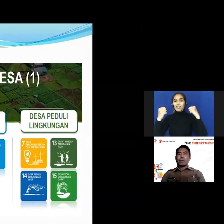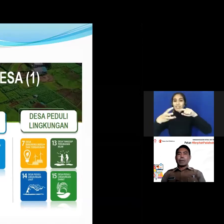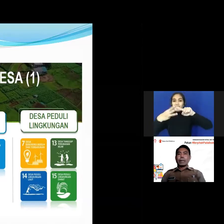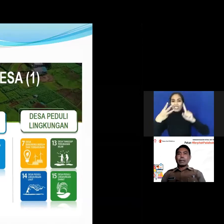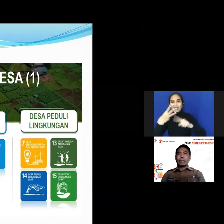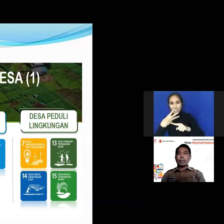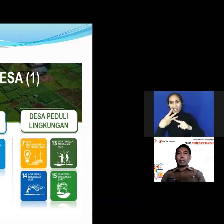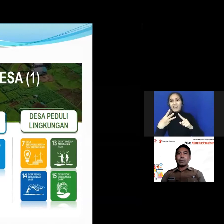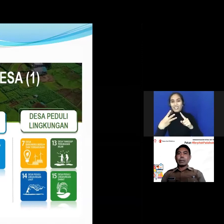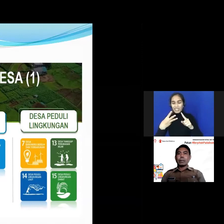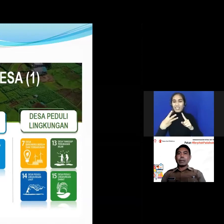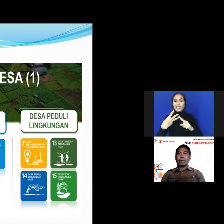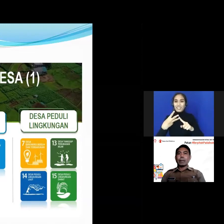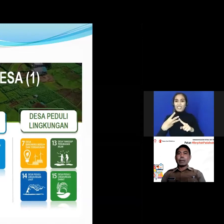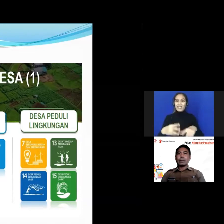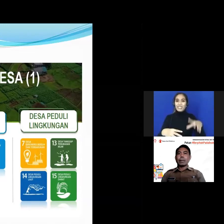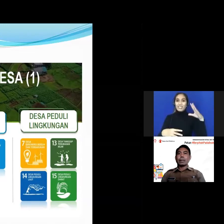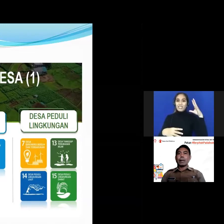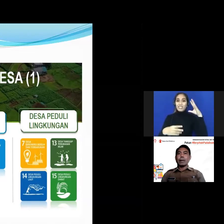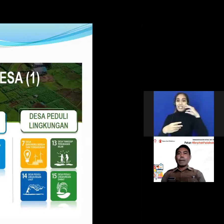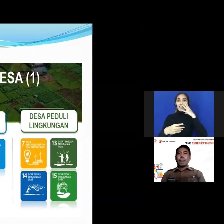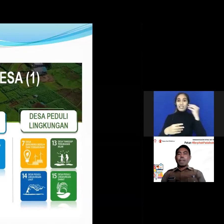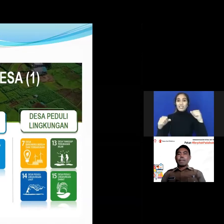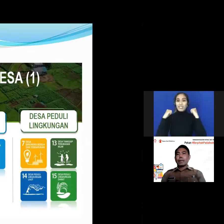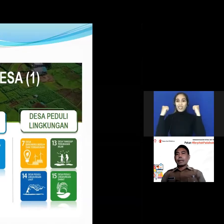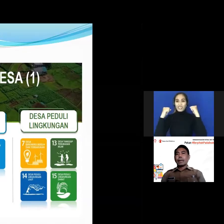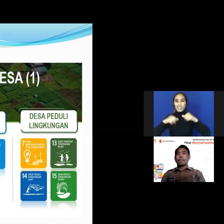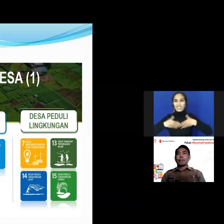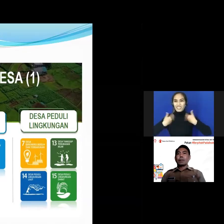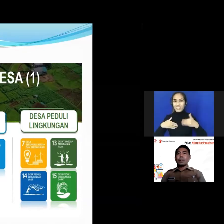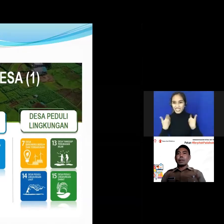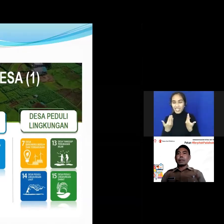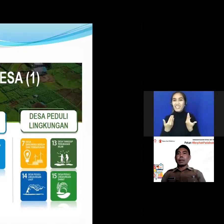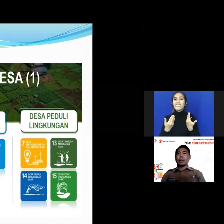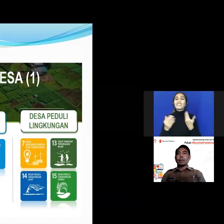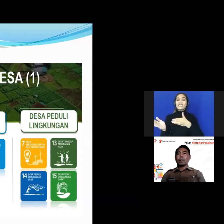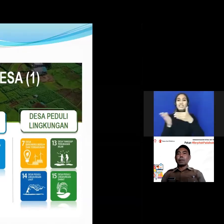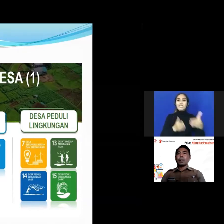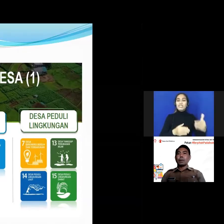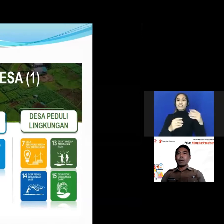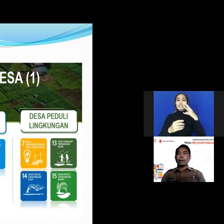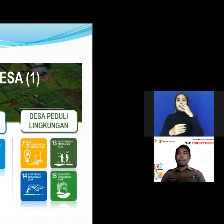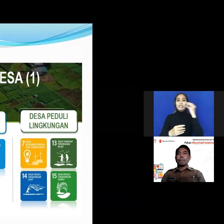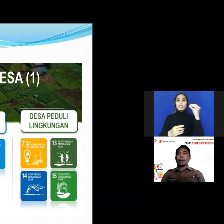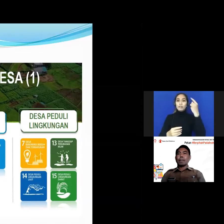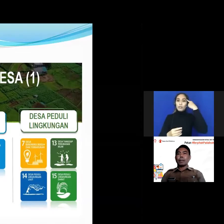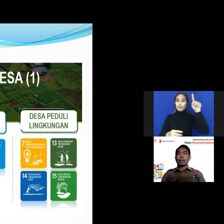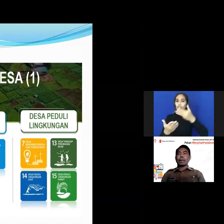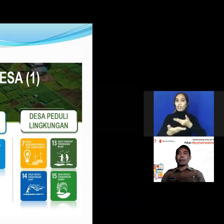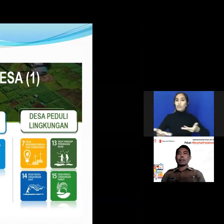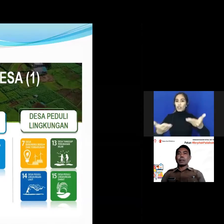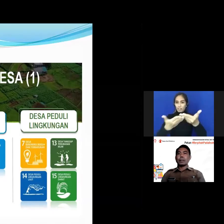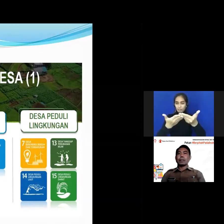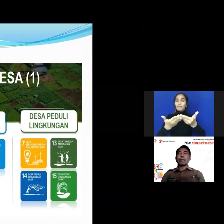SDGs yaitu desa sehat dan sejahtera dan yang berikutnya desa peduli lingkungan ada 4